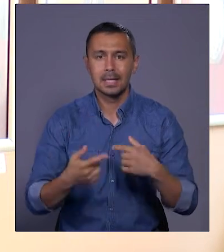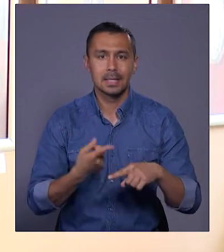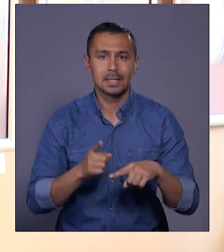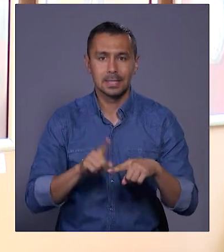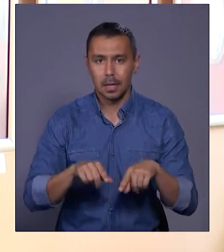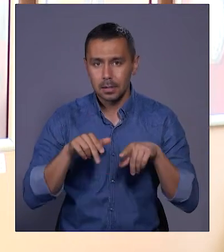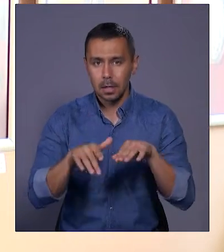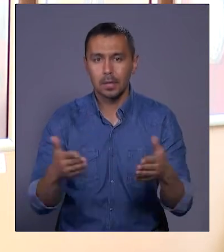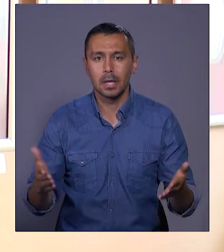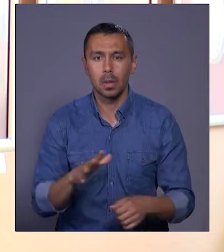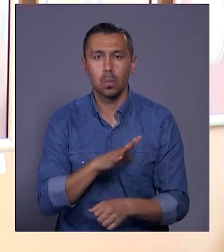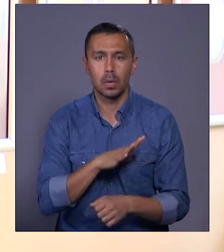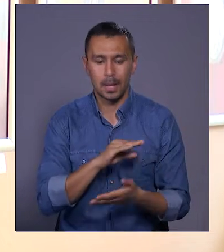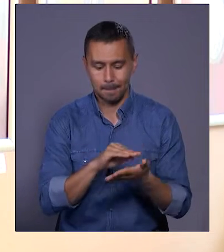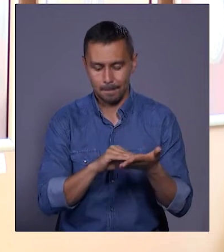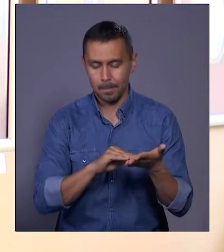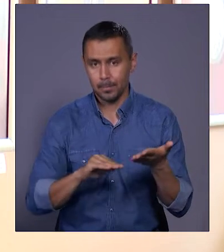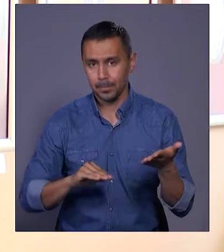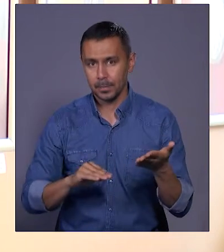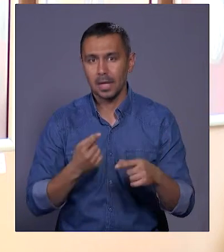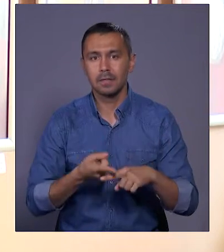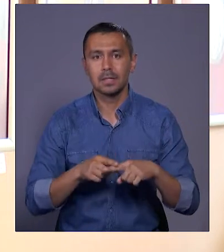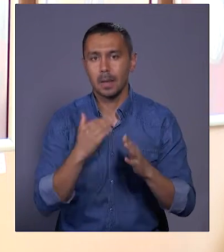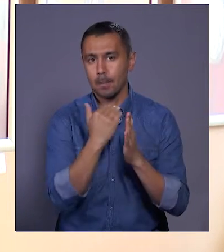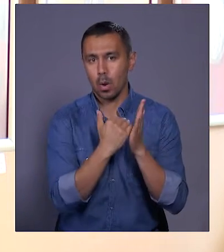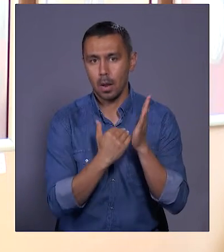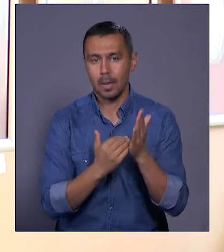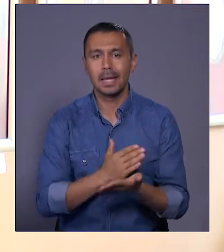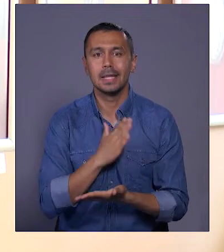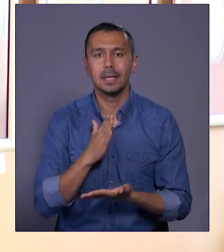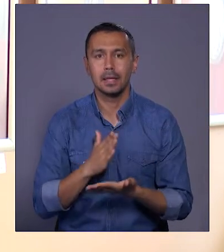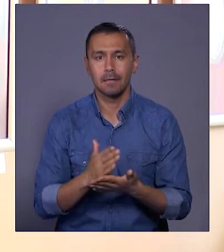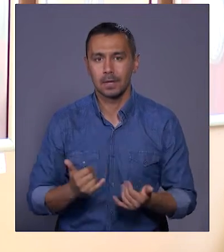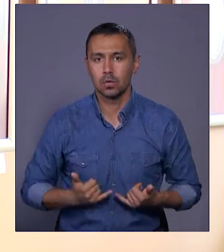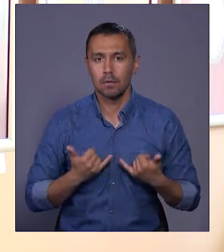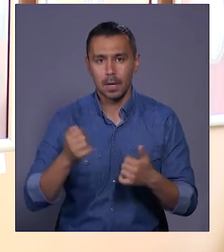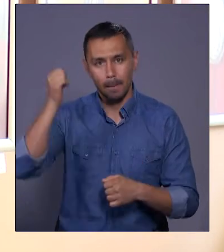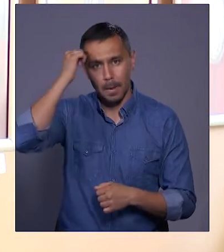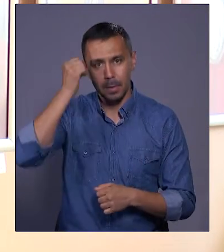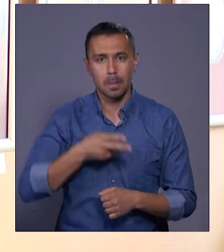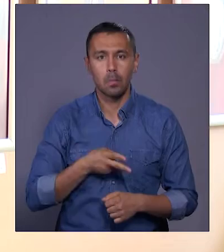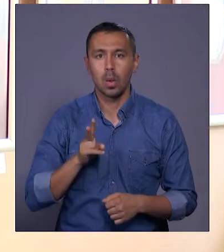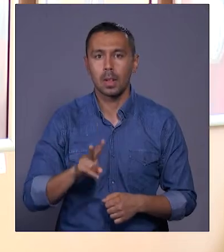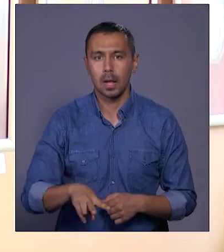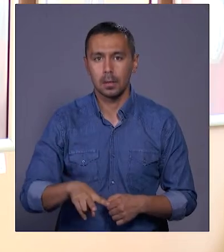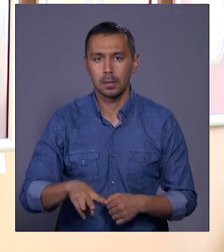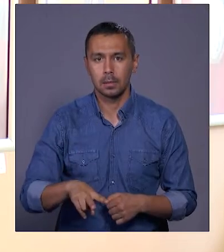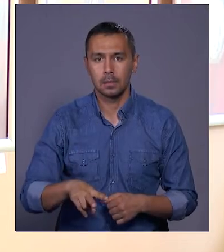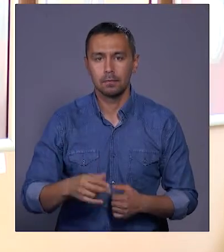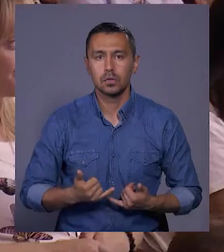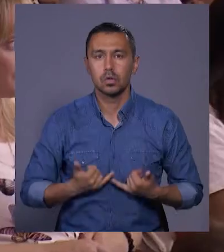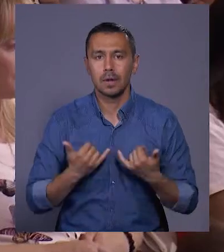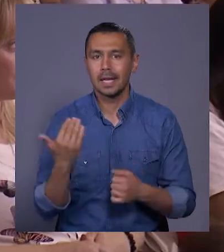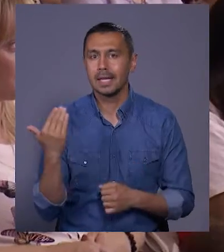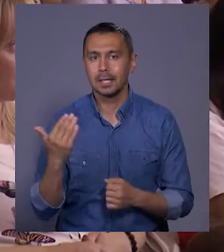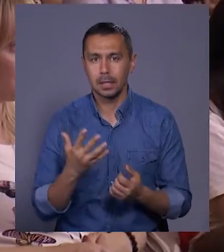заходів, які були прописані в цій програмі, є вшанування пам'яті полеглих, вшанування